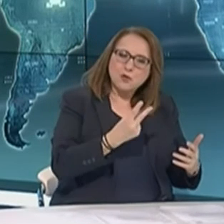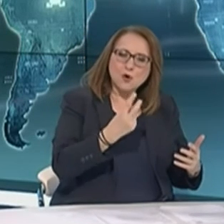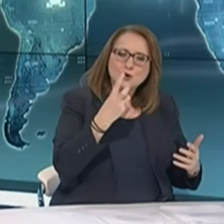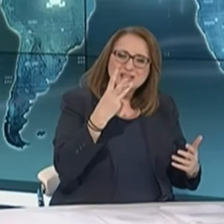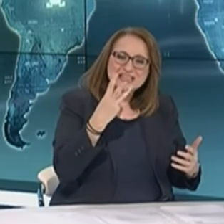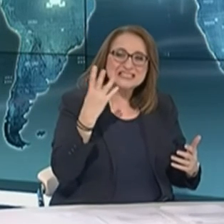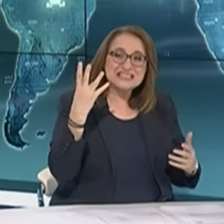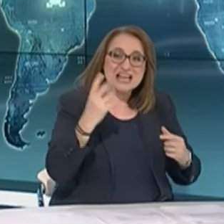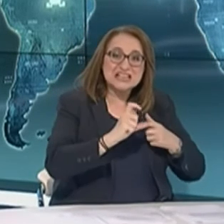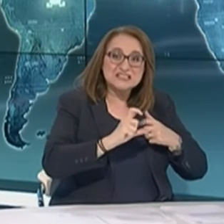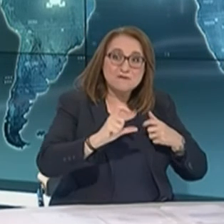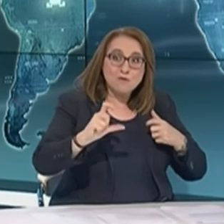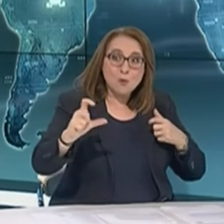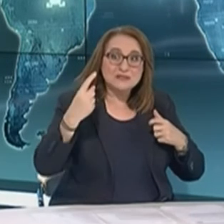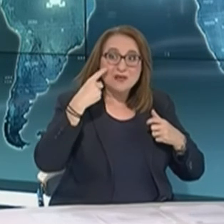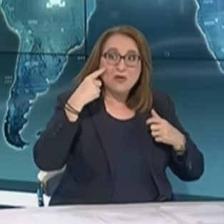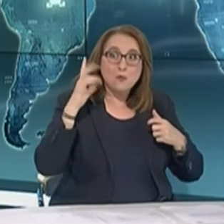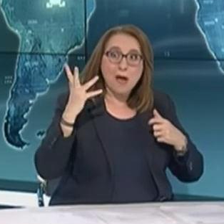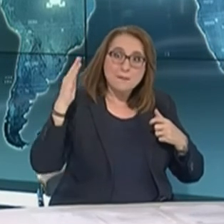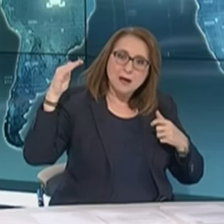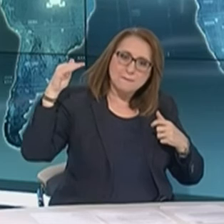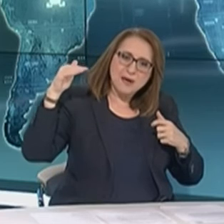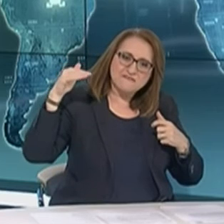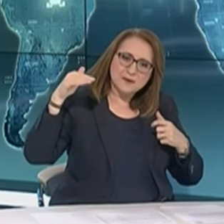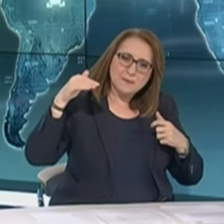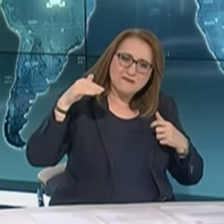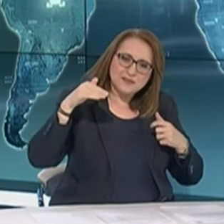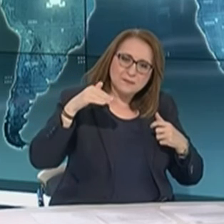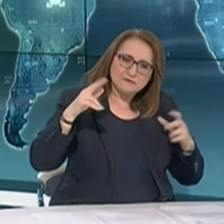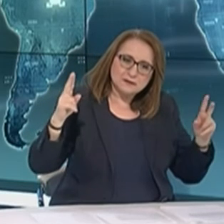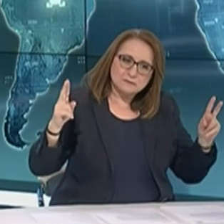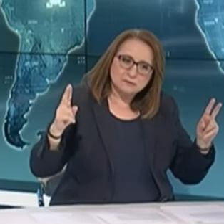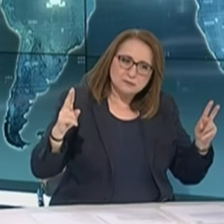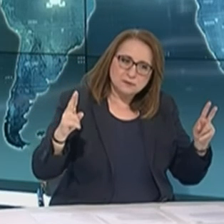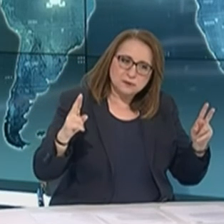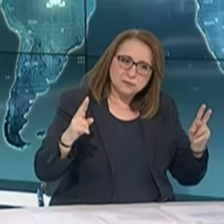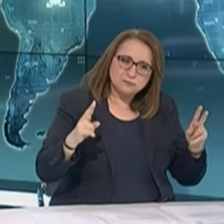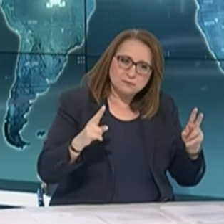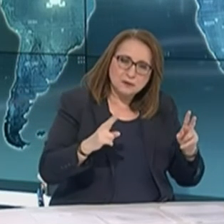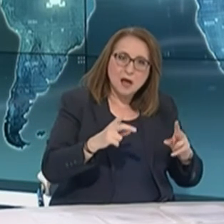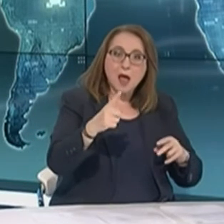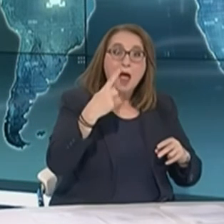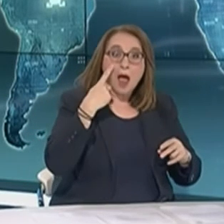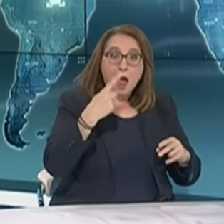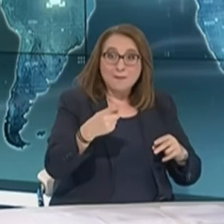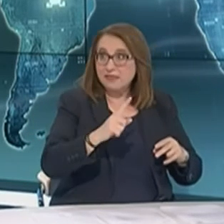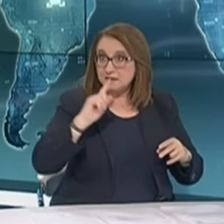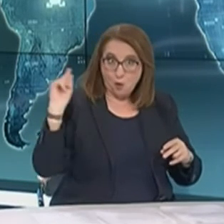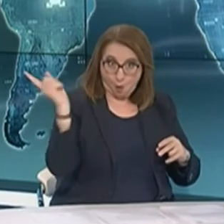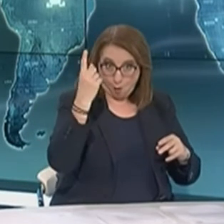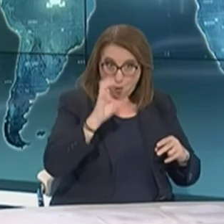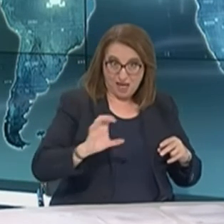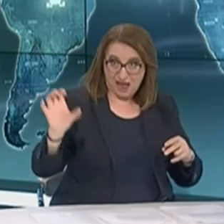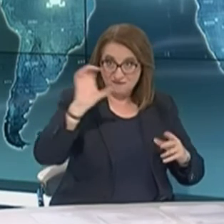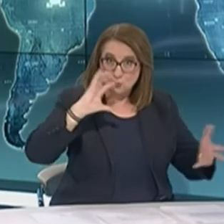καμπύλη κορυφώνει και ακολουθεί εκθετική αύξηση, όπως ακολουθεί αυτή τη στιγμή για όλο τον κόσμο. Αν δει κανείς την καμπύλη έχει εκθετική αύξηση συνολικά